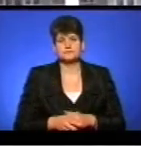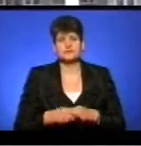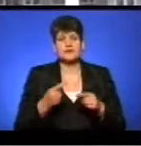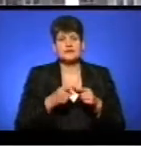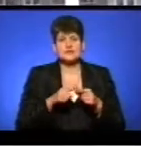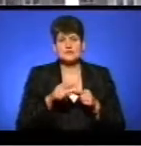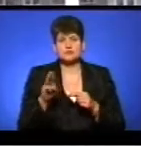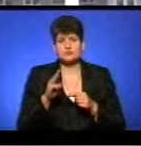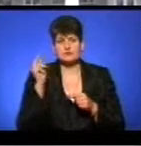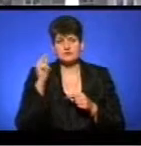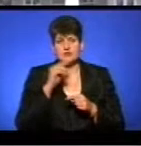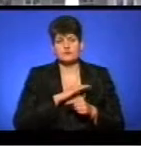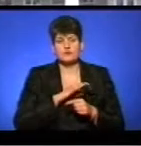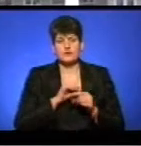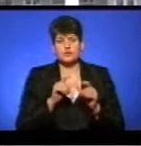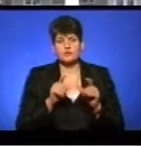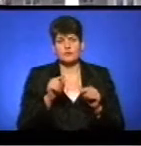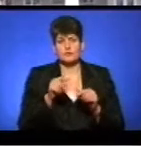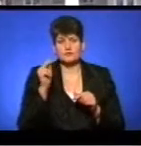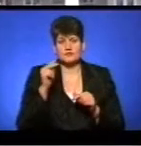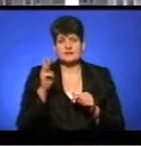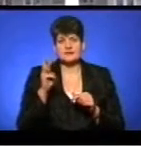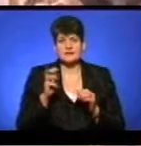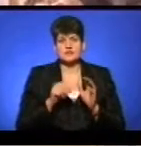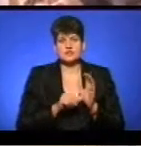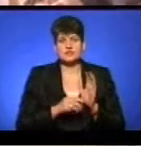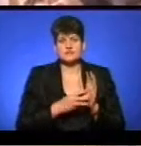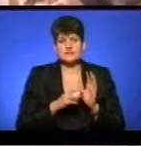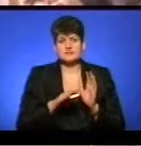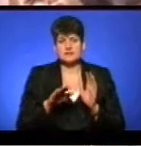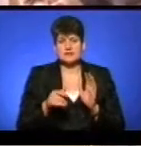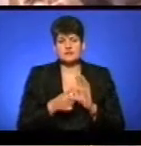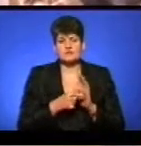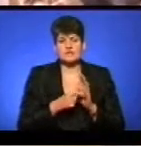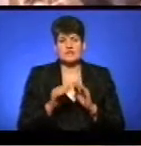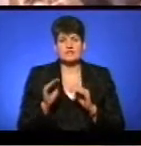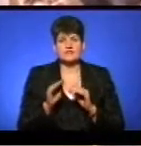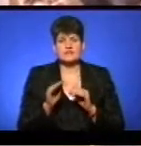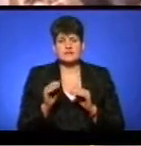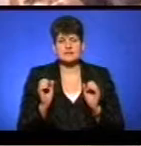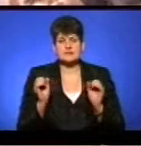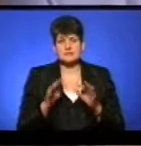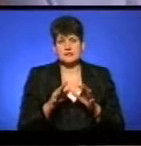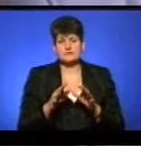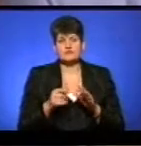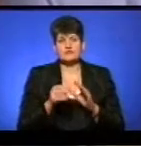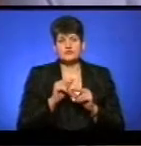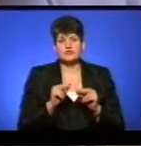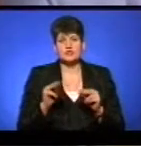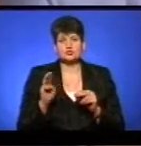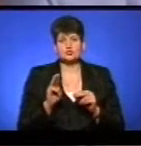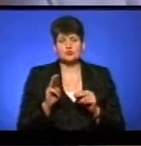Шумський навчально-виховний комплекс. У ньому навчається 368 дітей. У кабінеті фізики зібрали шутелі Шумської об'єднаної